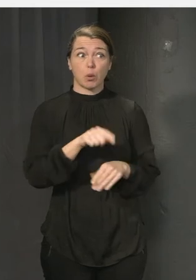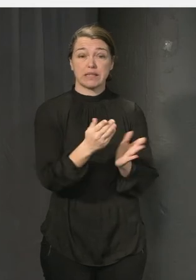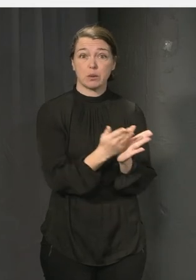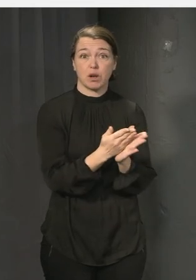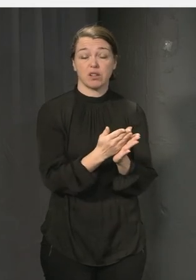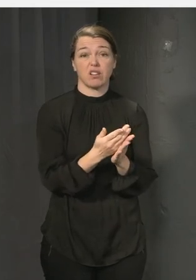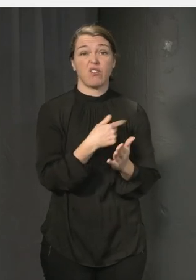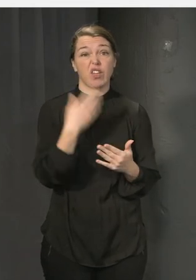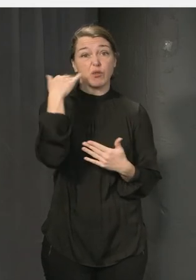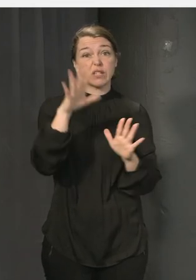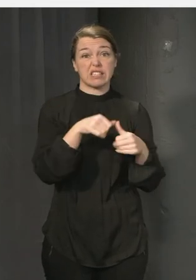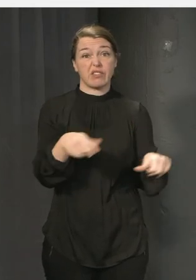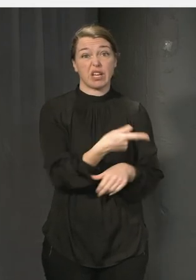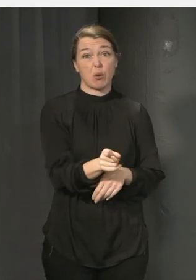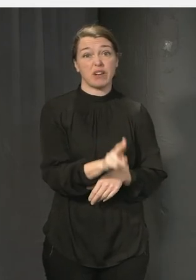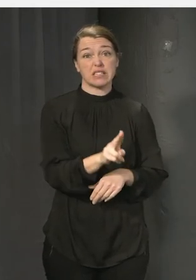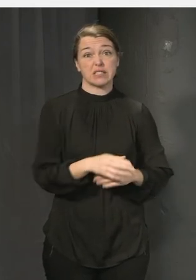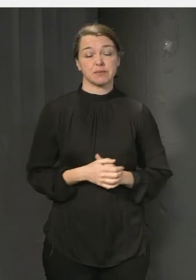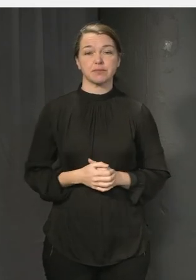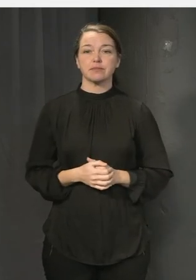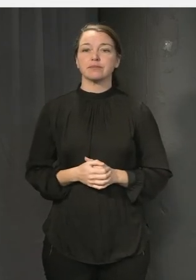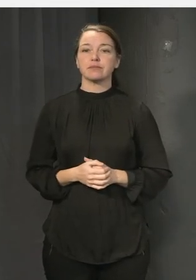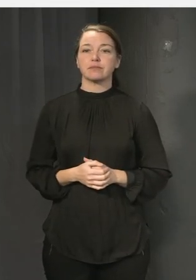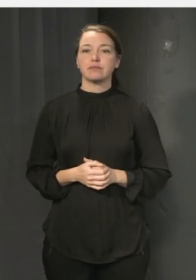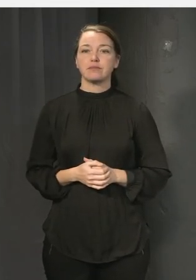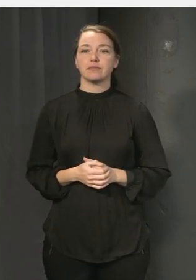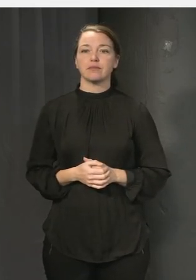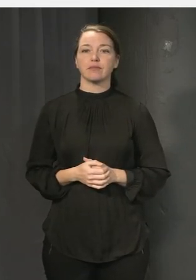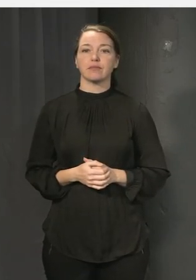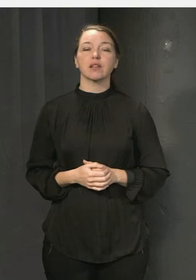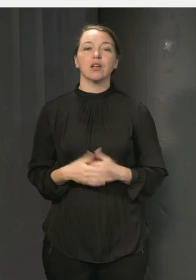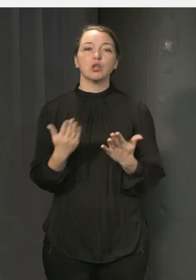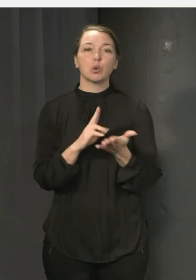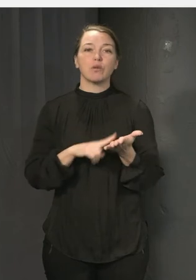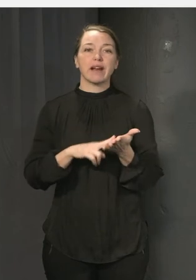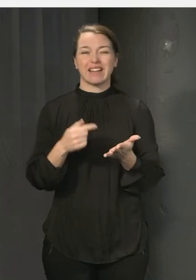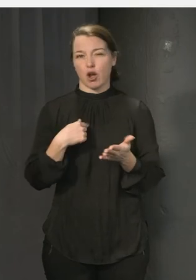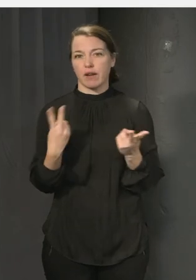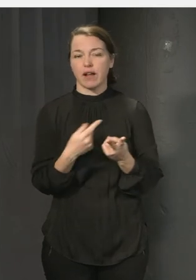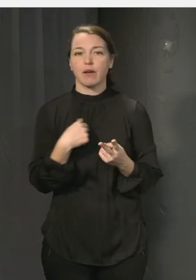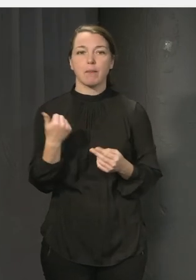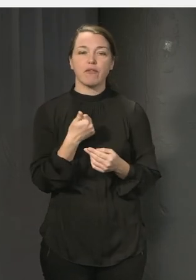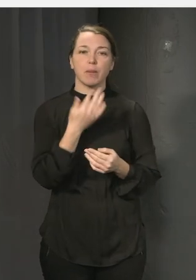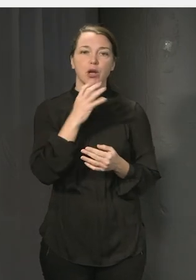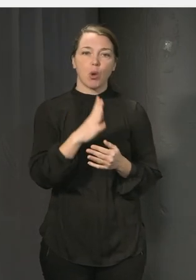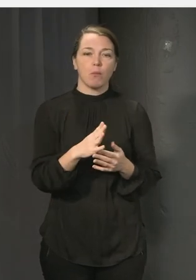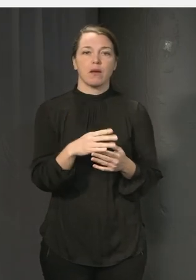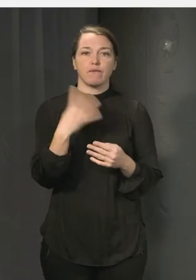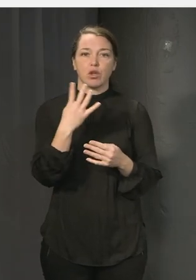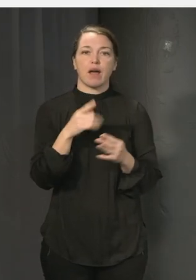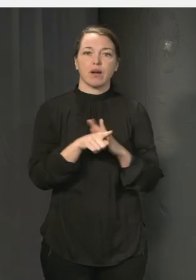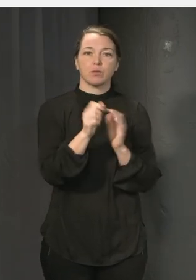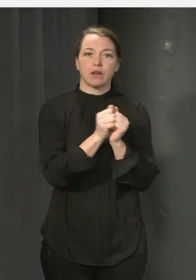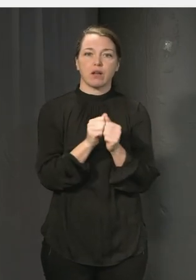på Skolverket brukar vi ju prata eller jag brukar i fall prata om fyra framgångsfaktorer och du var inne på det här med ledarskap rektors